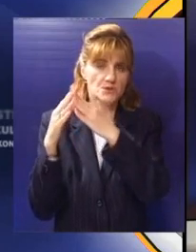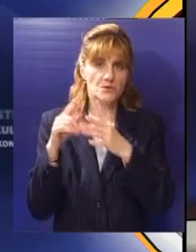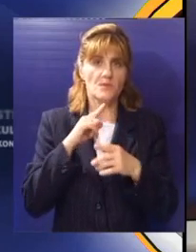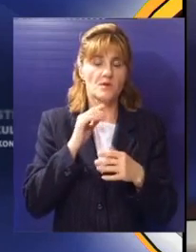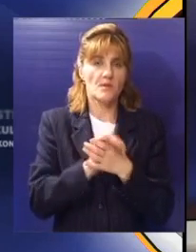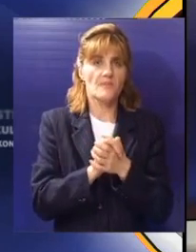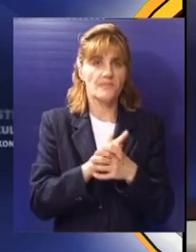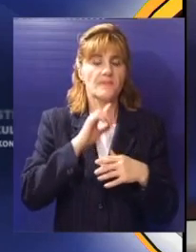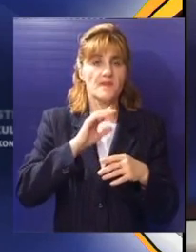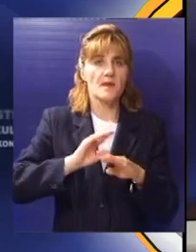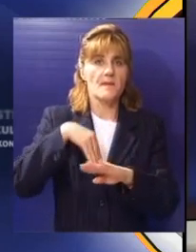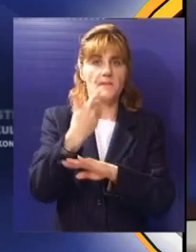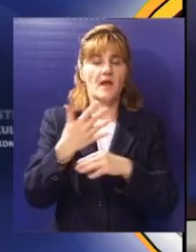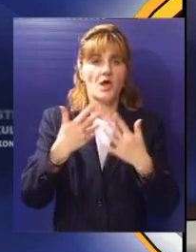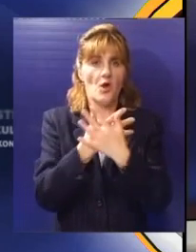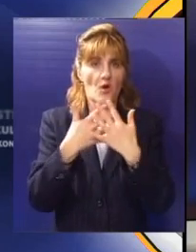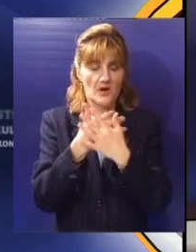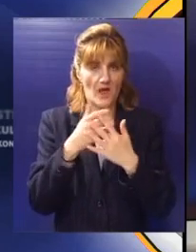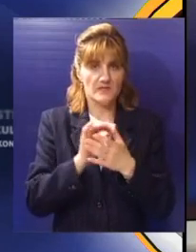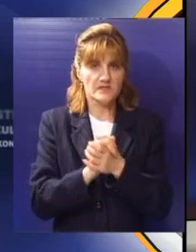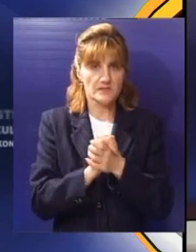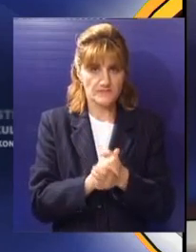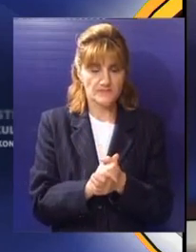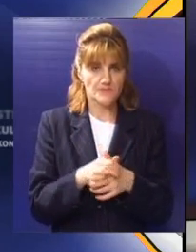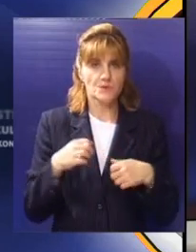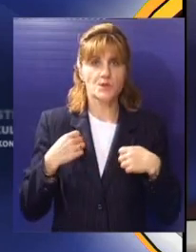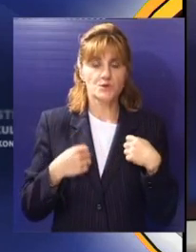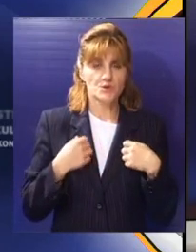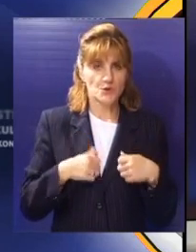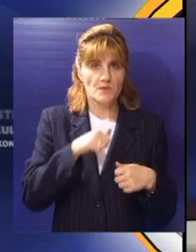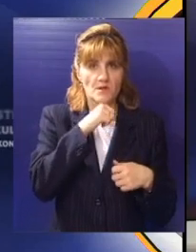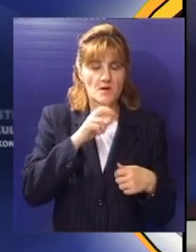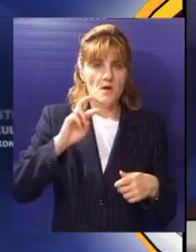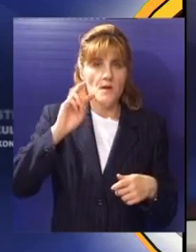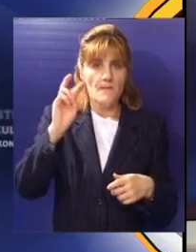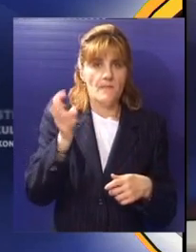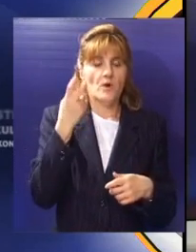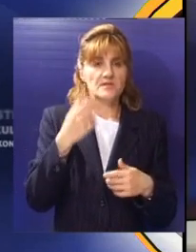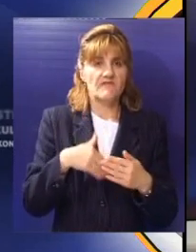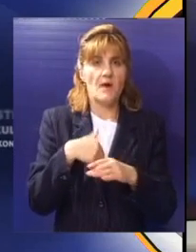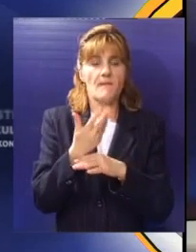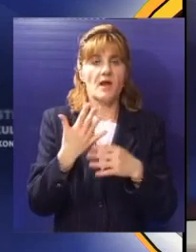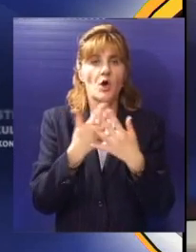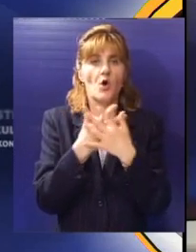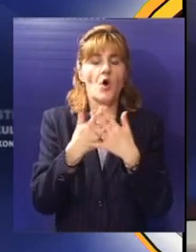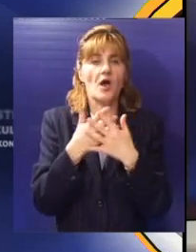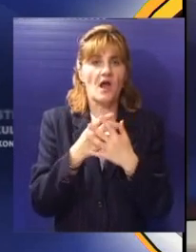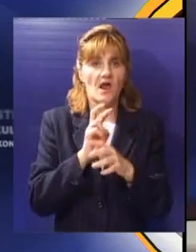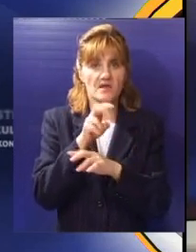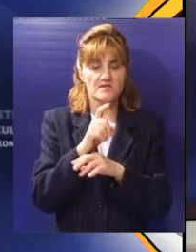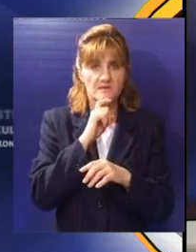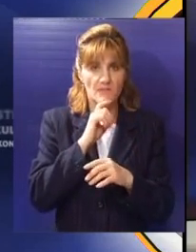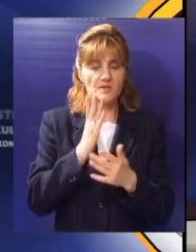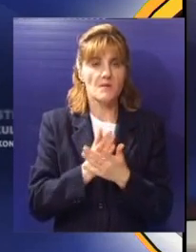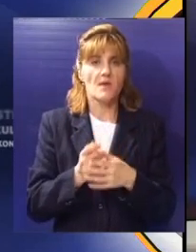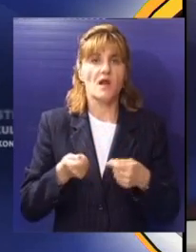samouprava kao njihove prekogranične saradnje sa susedima. Subotica je na poslednjem pozivu za program prekogranične saradnje konkurisala